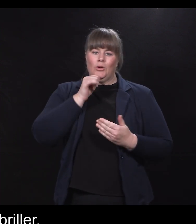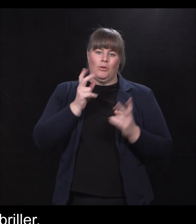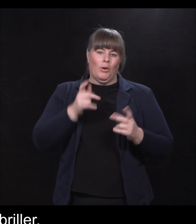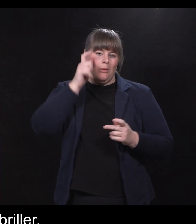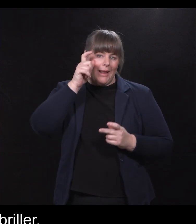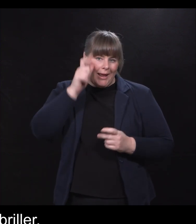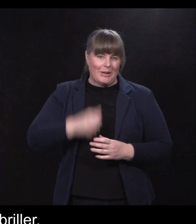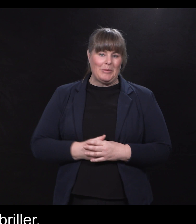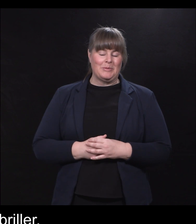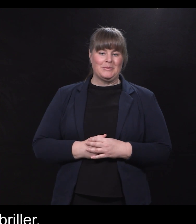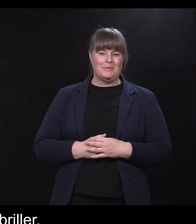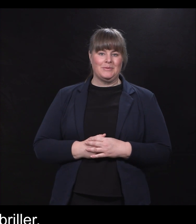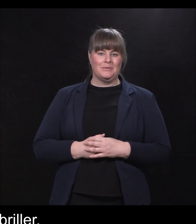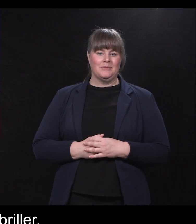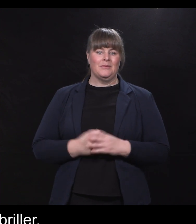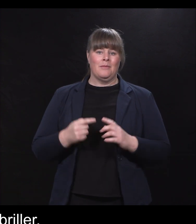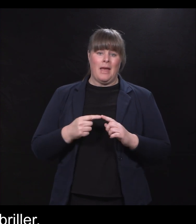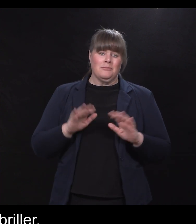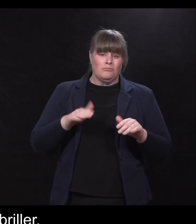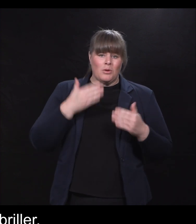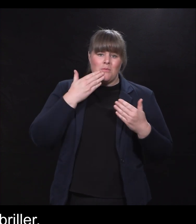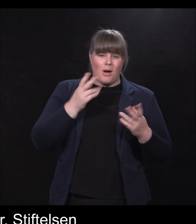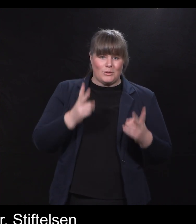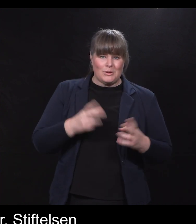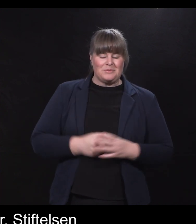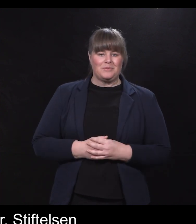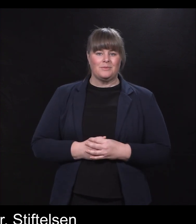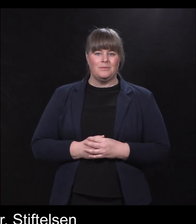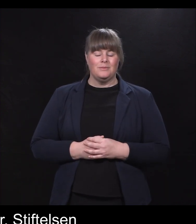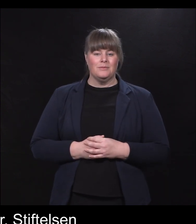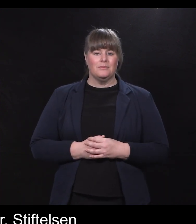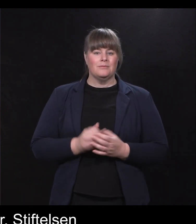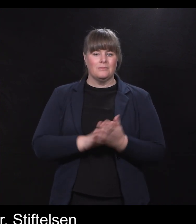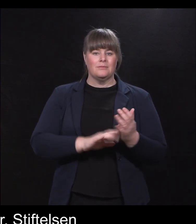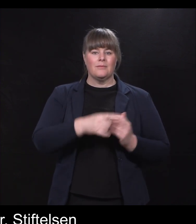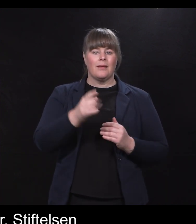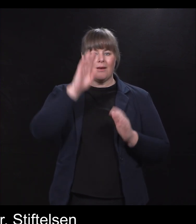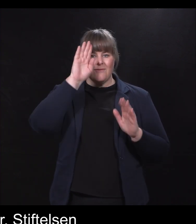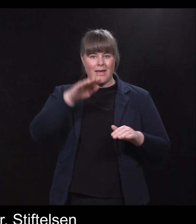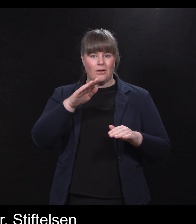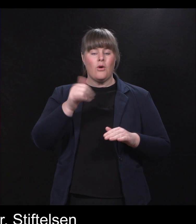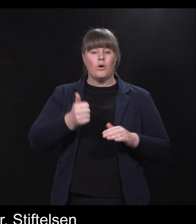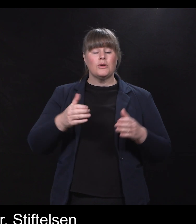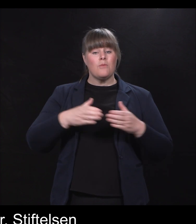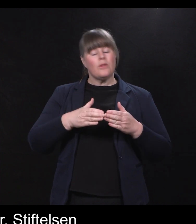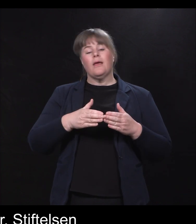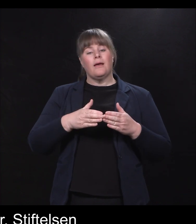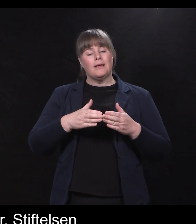Men det går også fint. Som dere vet, årsmøteseminaret i år, det